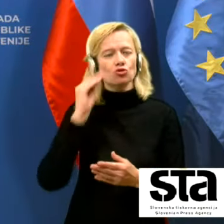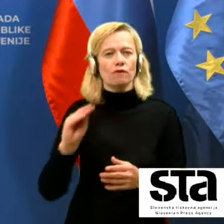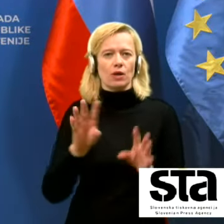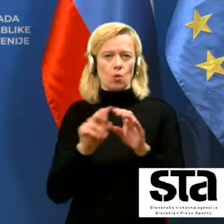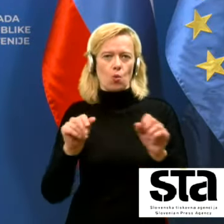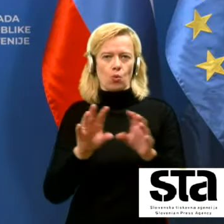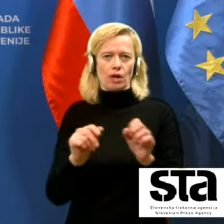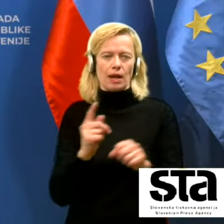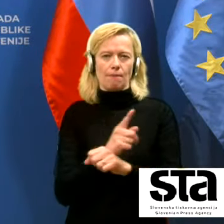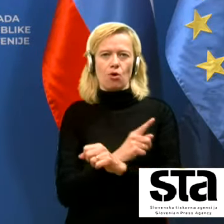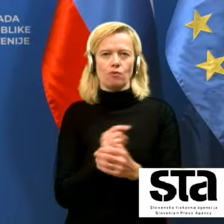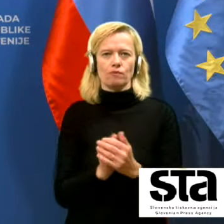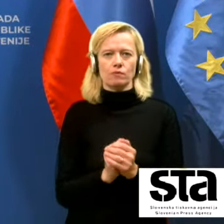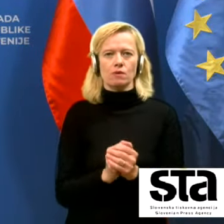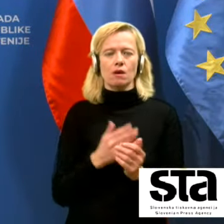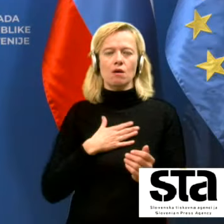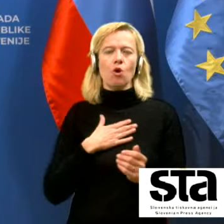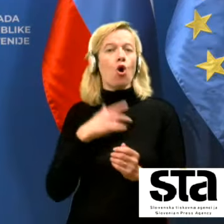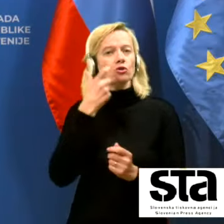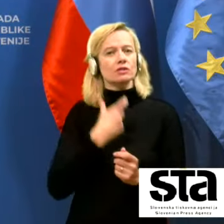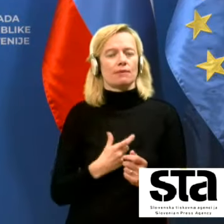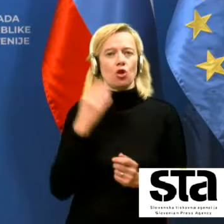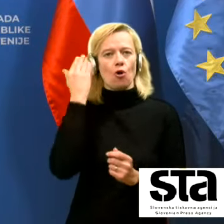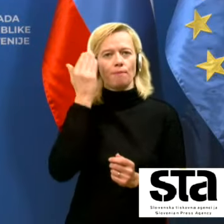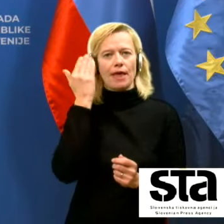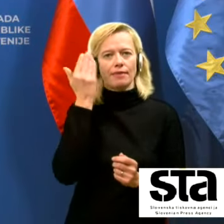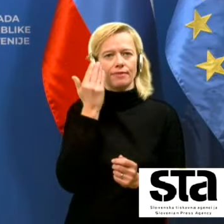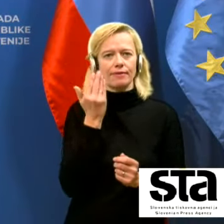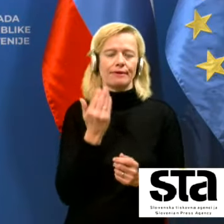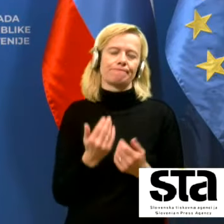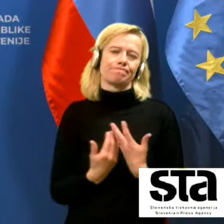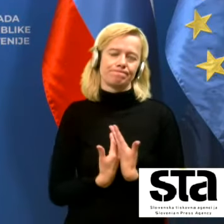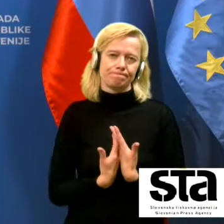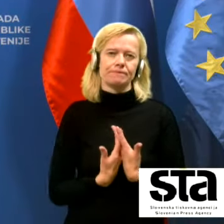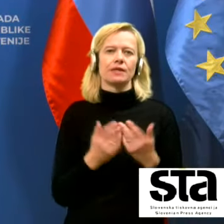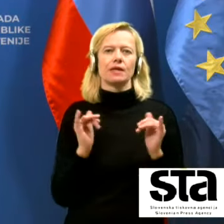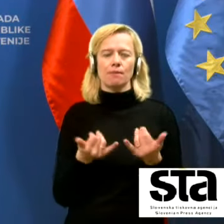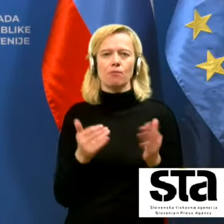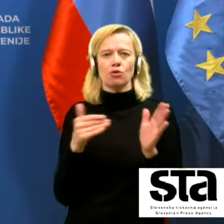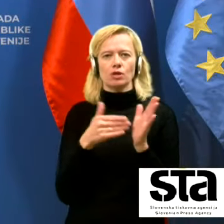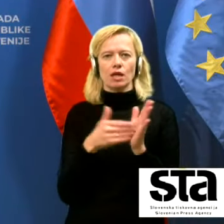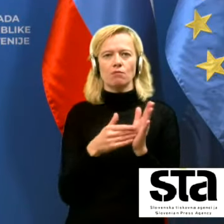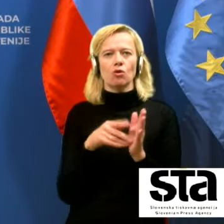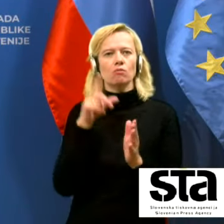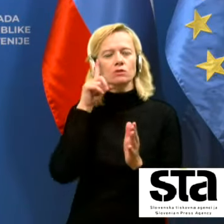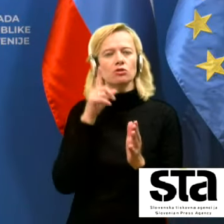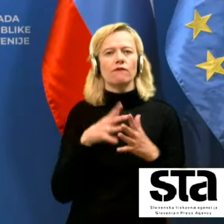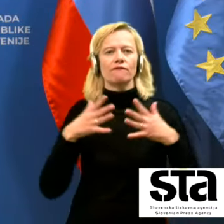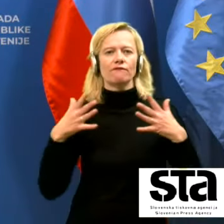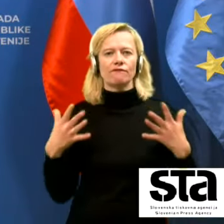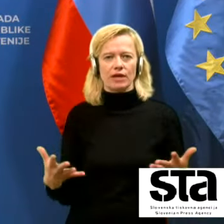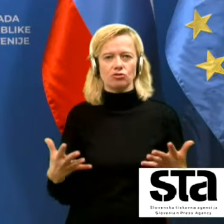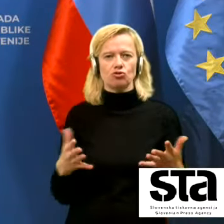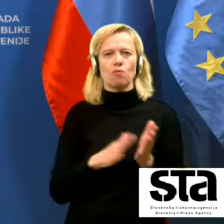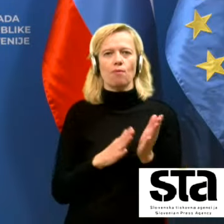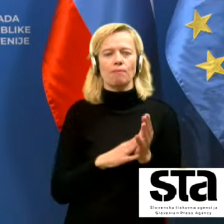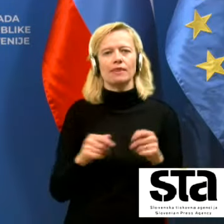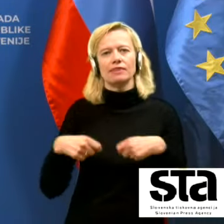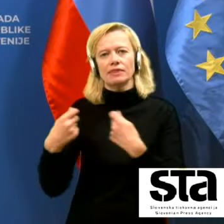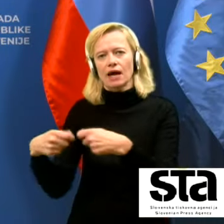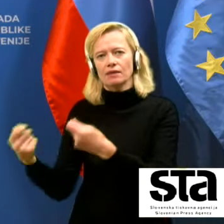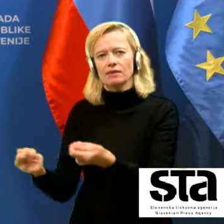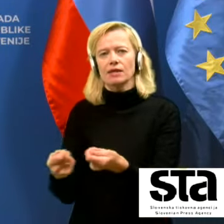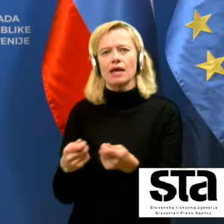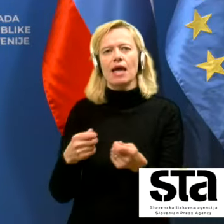ukrepov. Tako da, moje osebno mnenje je na tem mestu, da je potrebno bistveno večjo težo svede dati samim